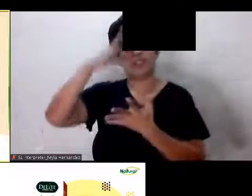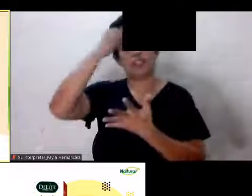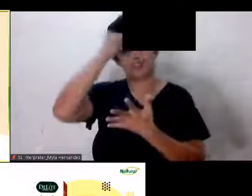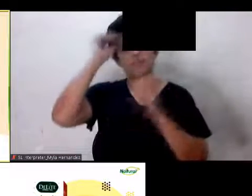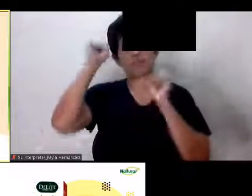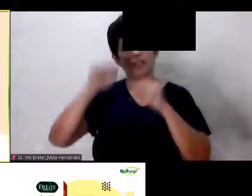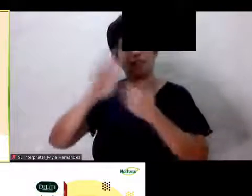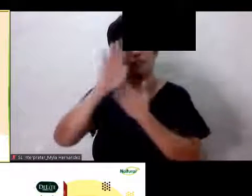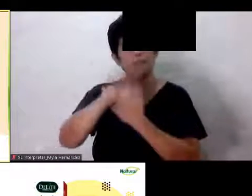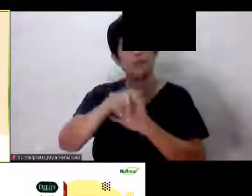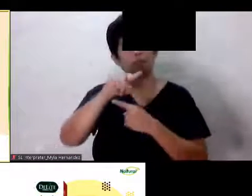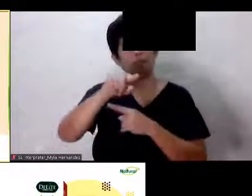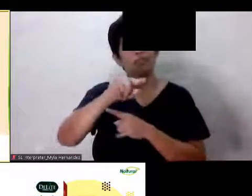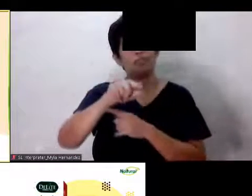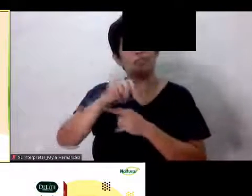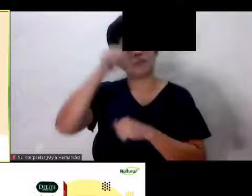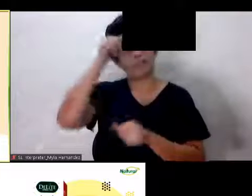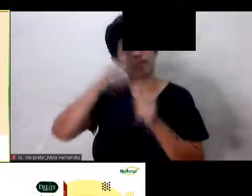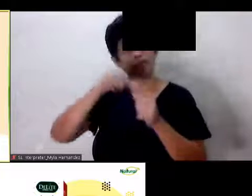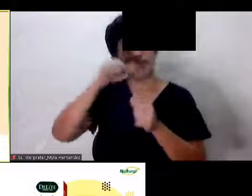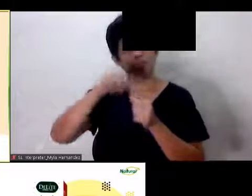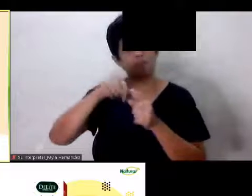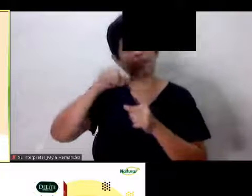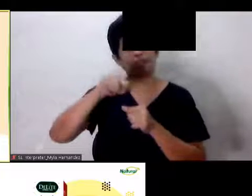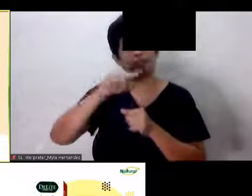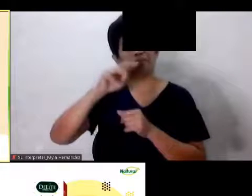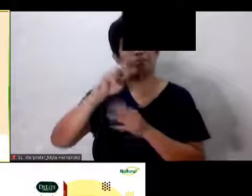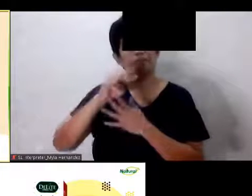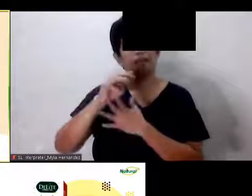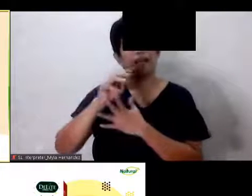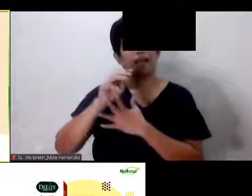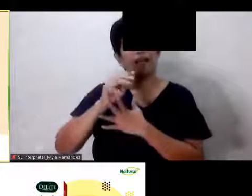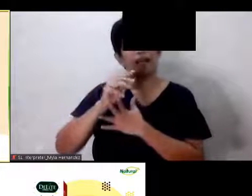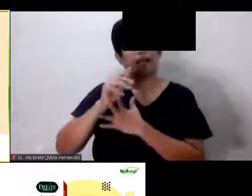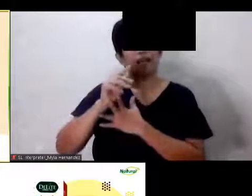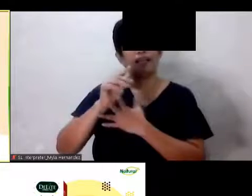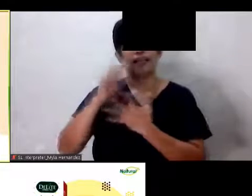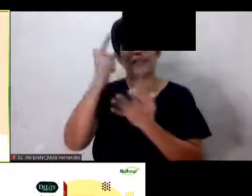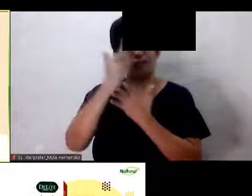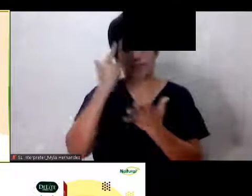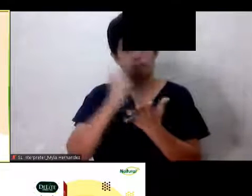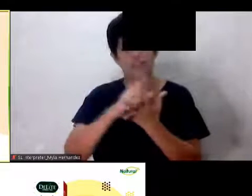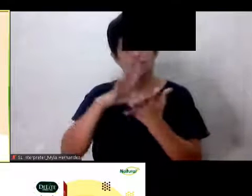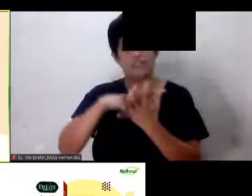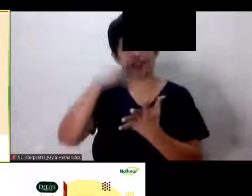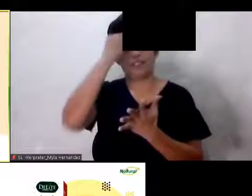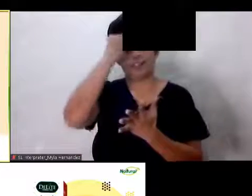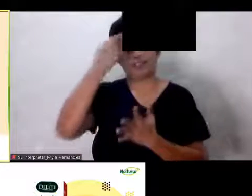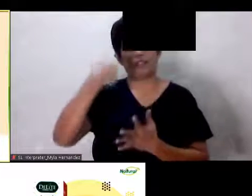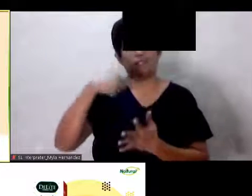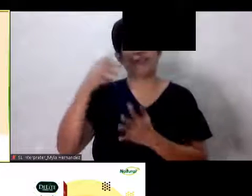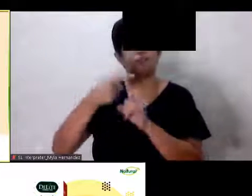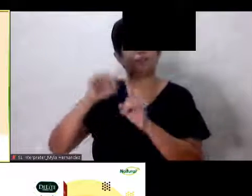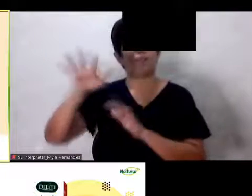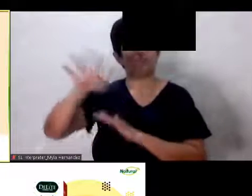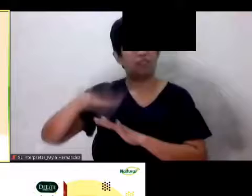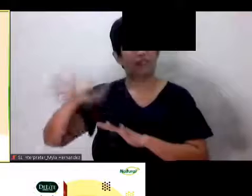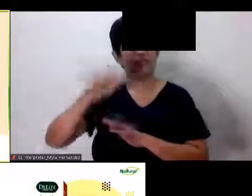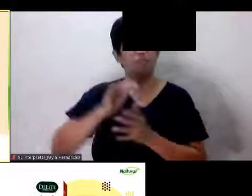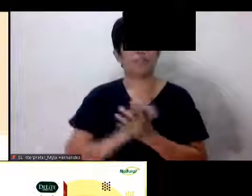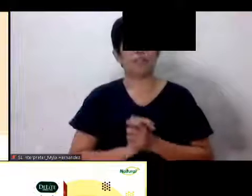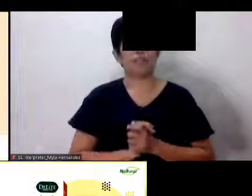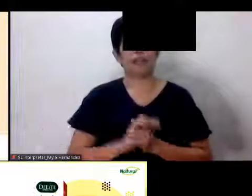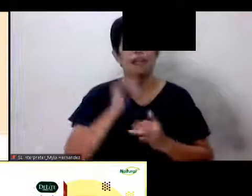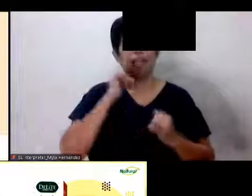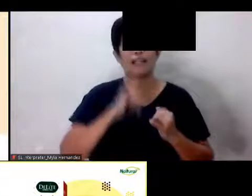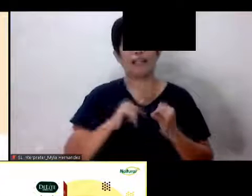ibalik Pero ang aalalahanin na lang natin Yung ating pong mga leksyon Na natutunan sa kanila Okay Go ahead Buddy Benson For your last message Last